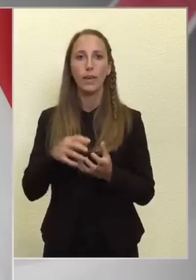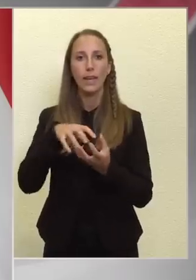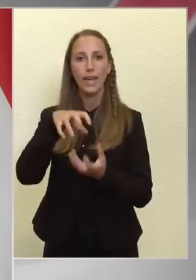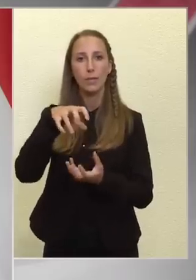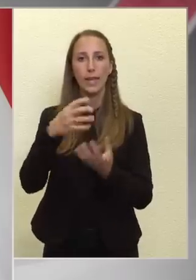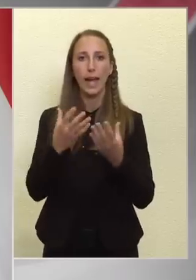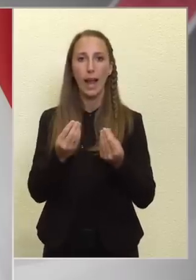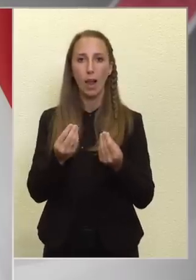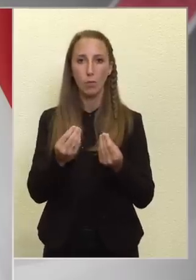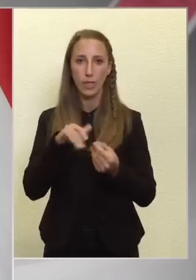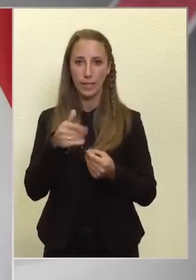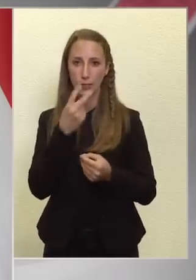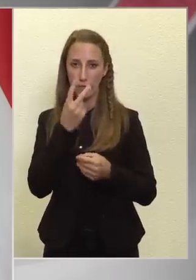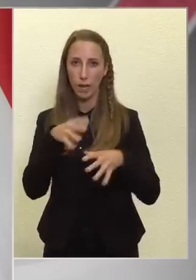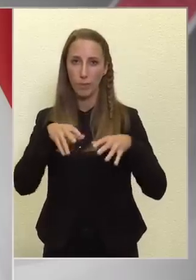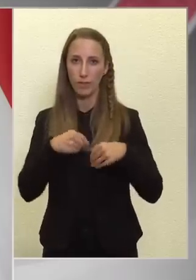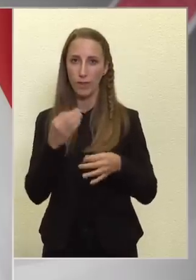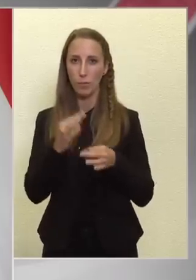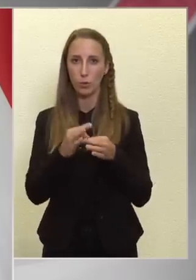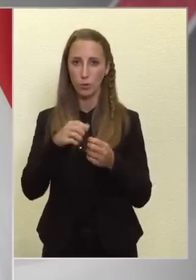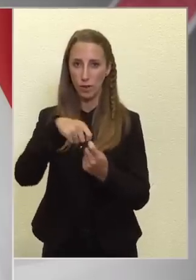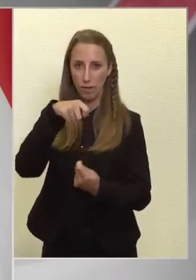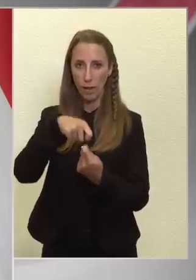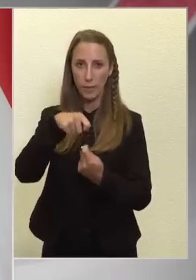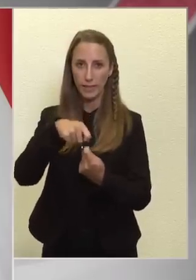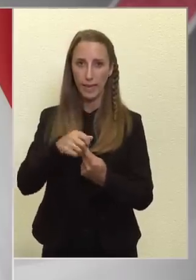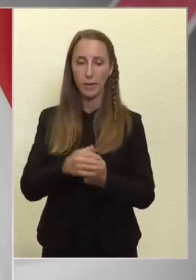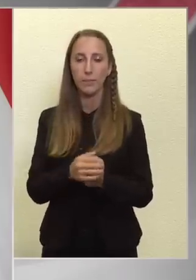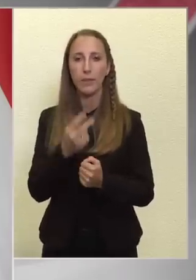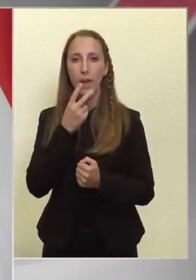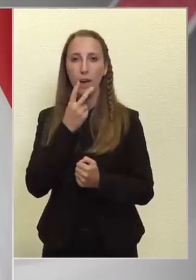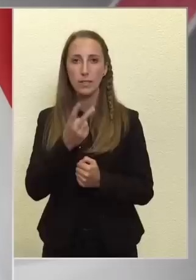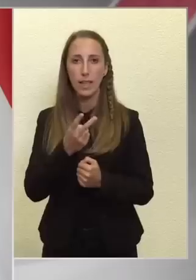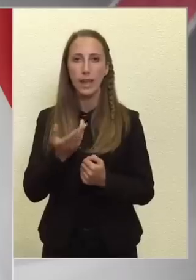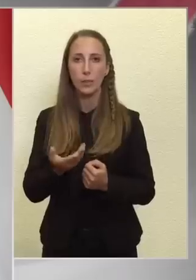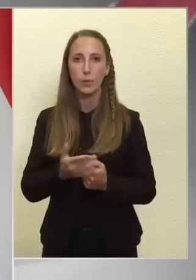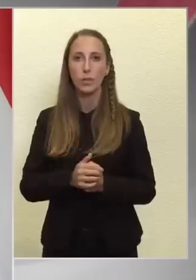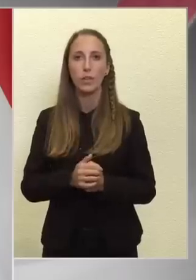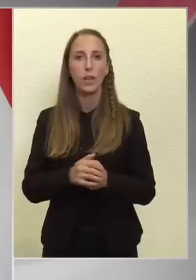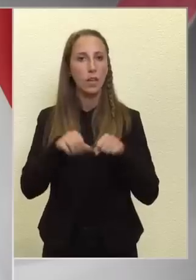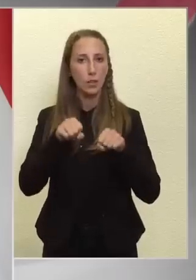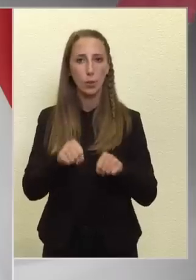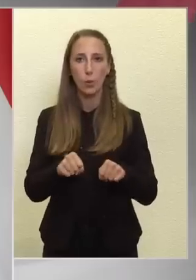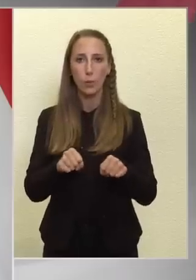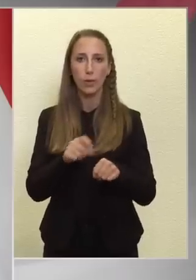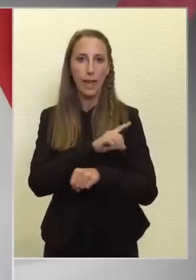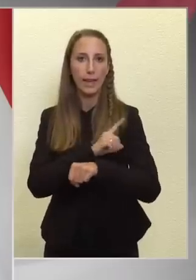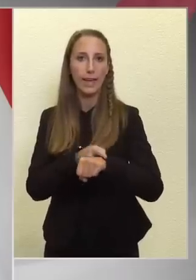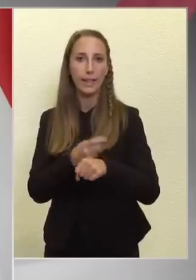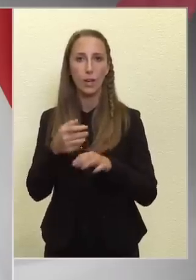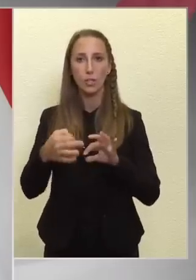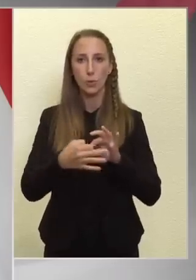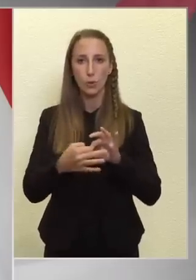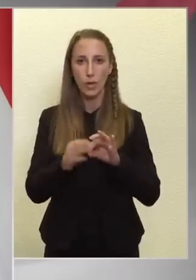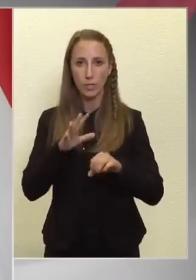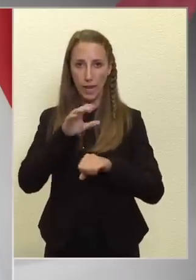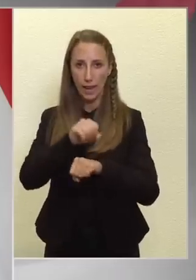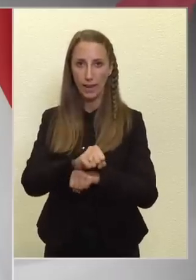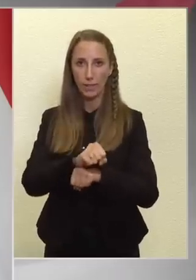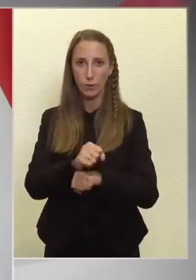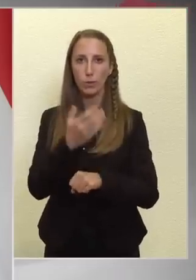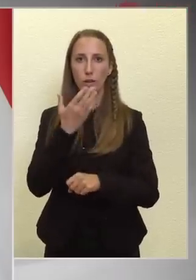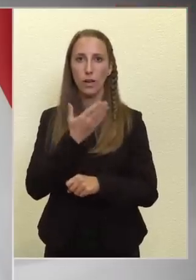állapotát is figyelembe véve pontosan felmérte, és azt látjuk, hogy nagyon komoly energiasporvás érhető el,